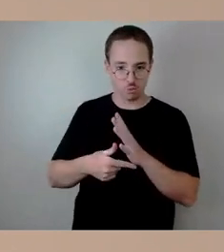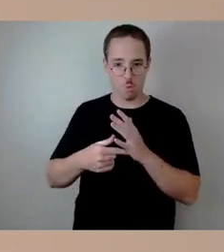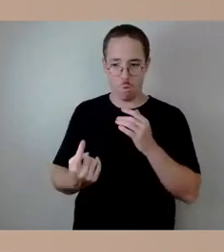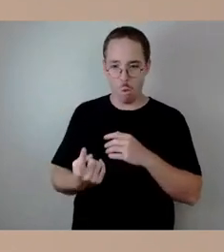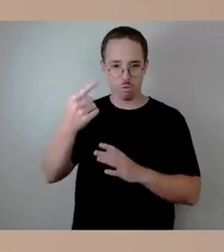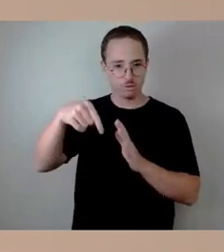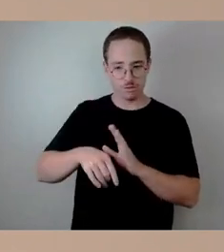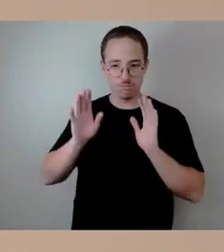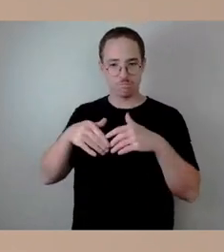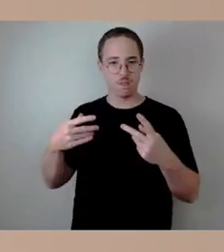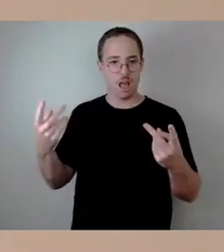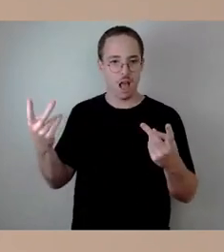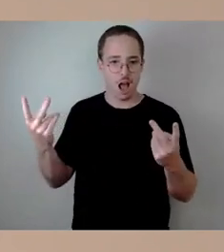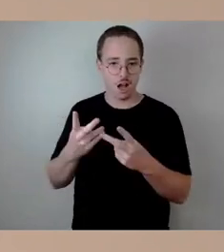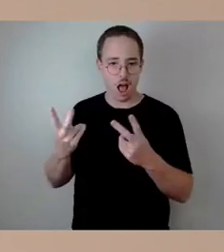kommen.